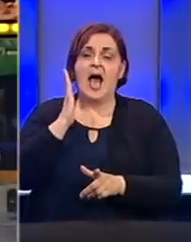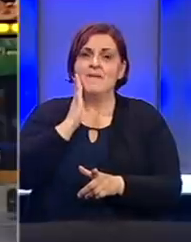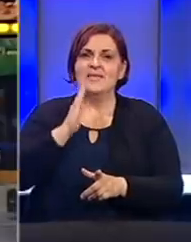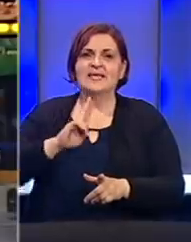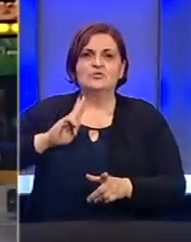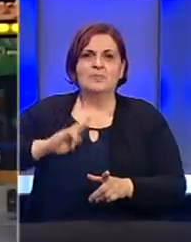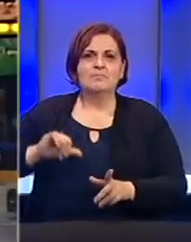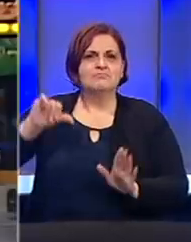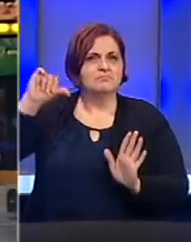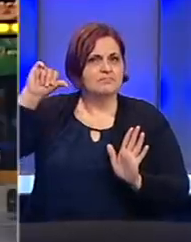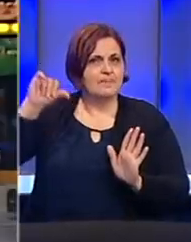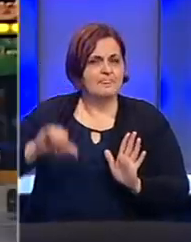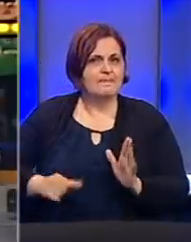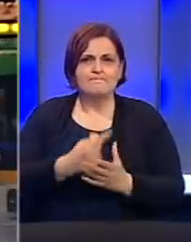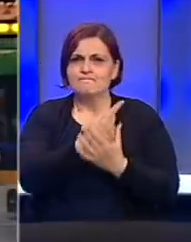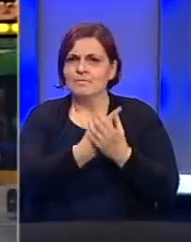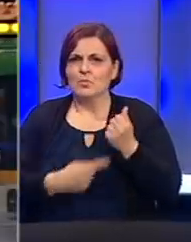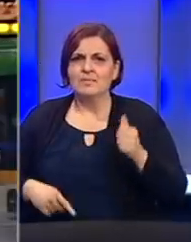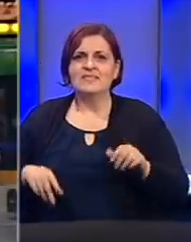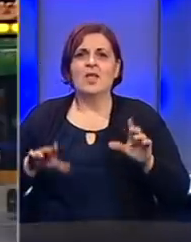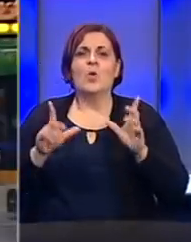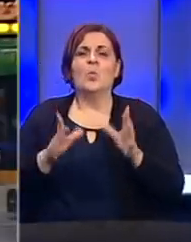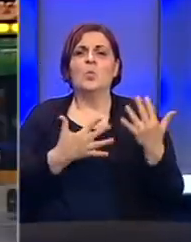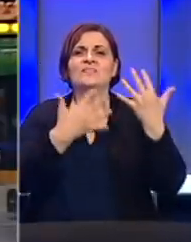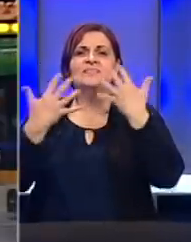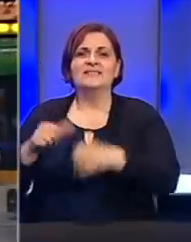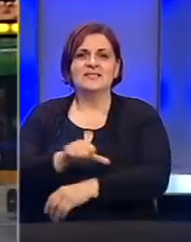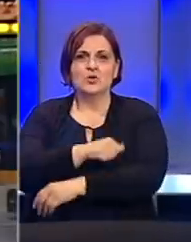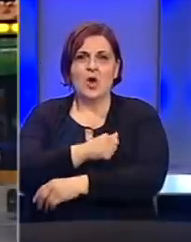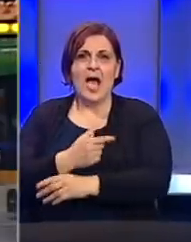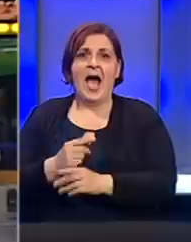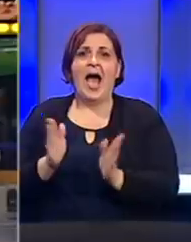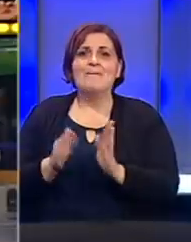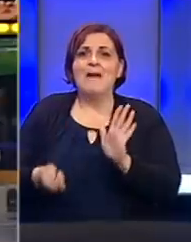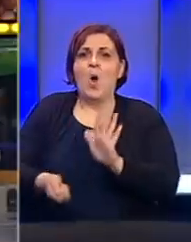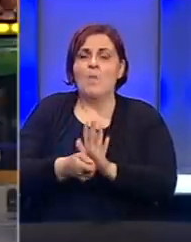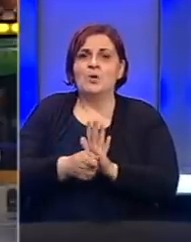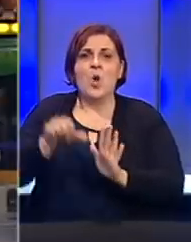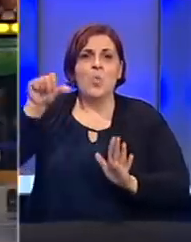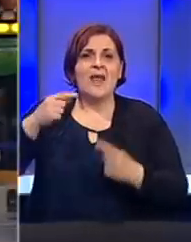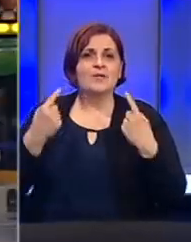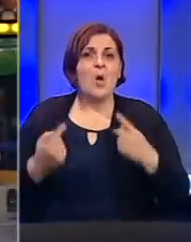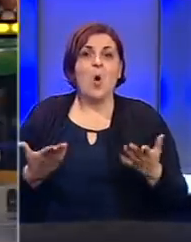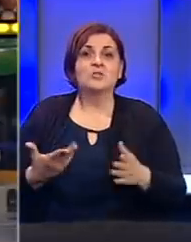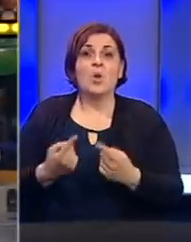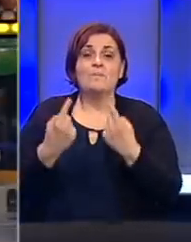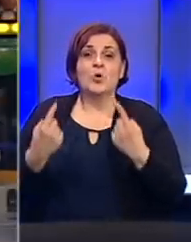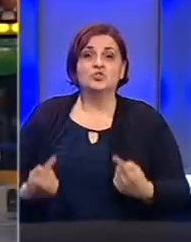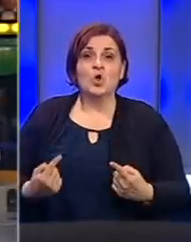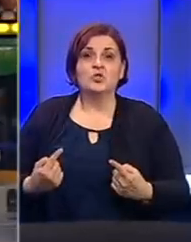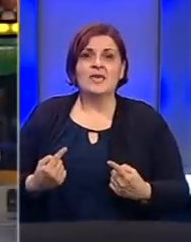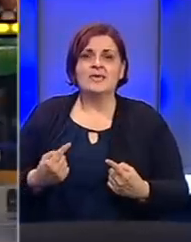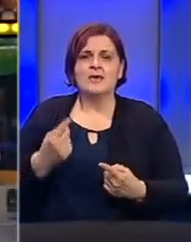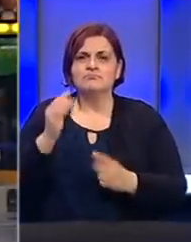Sjedinjene američke države pretrpjele su najgore gubitke u 10 godina, a malo prodaja je u najgorim stanju otkako postoje